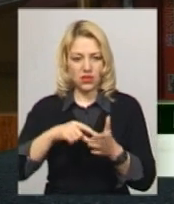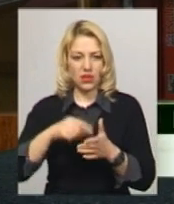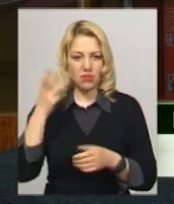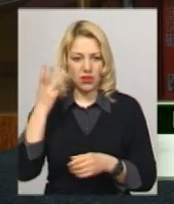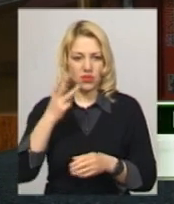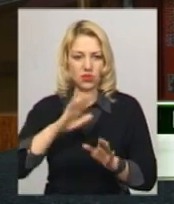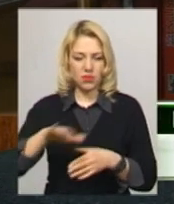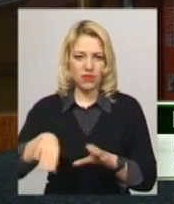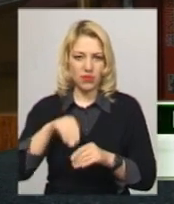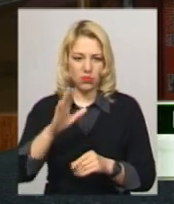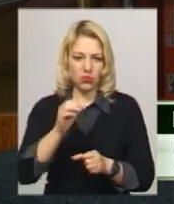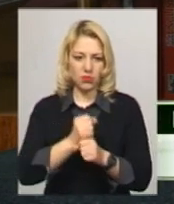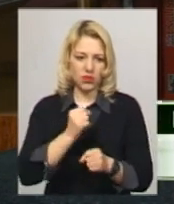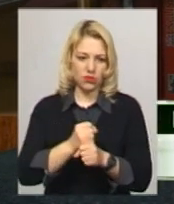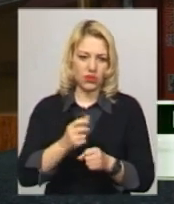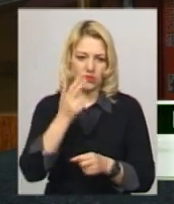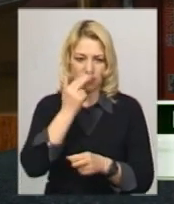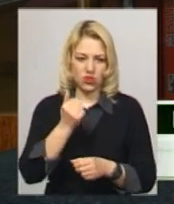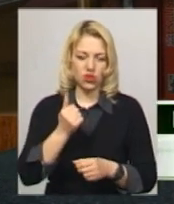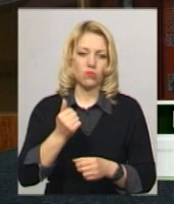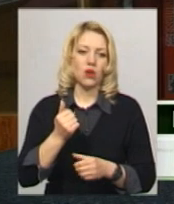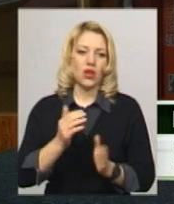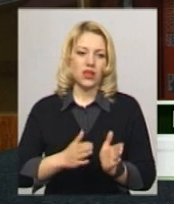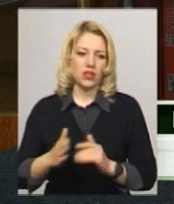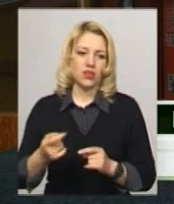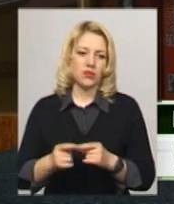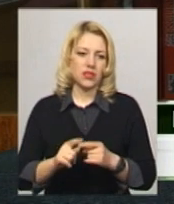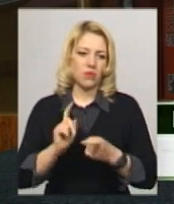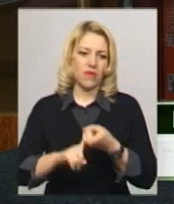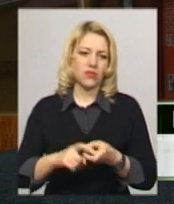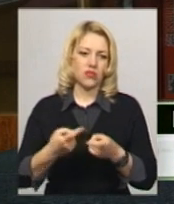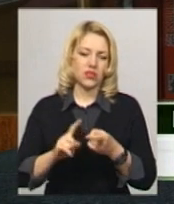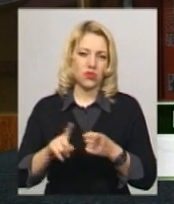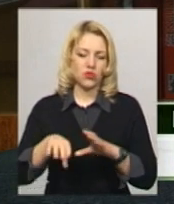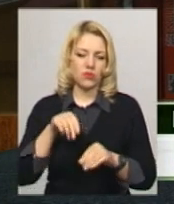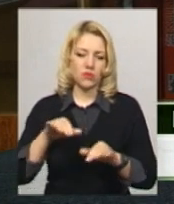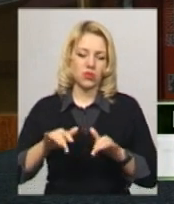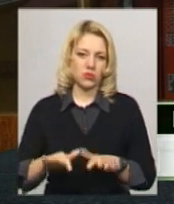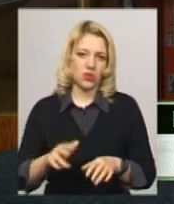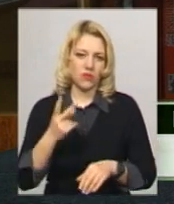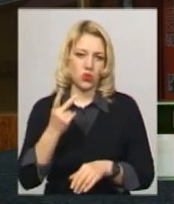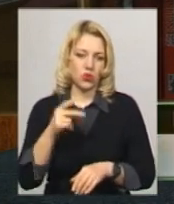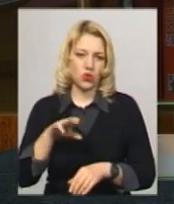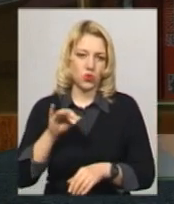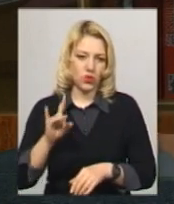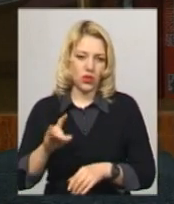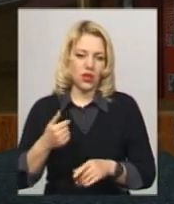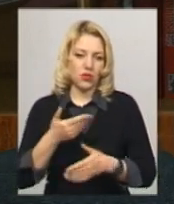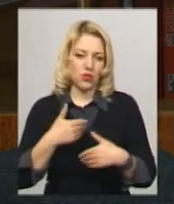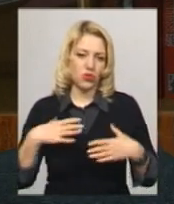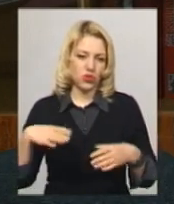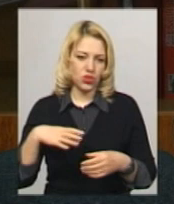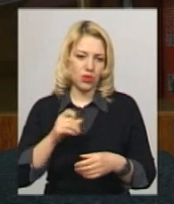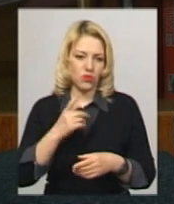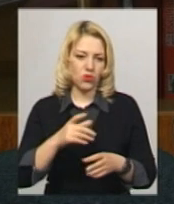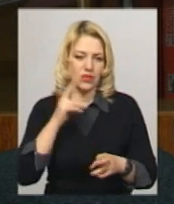після виборів будуть працювати в свичному режимі. Це пов'язано тим, що виборчий процес в другому турі ми очікуємо за